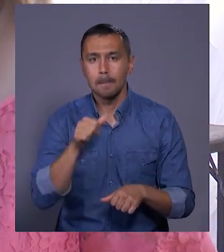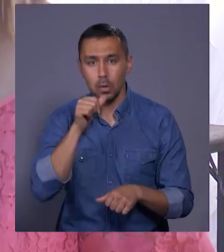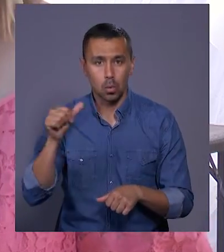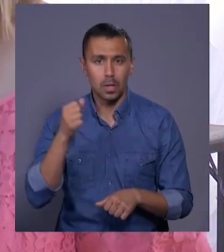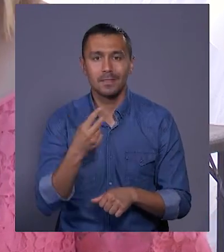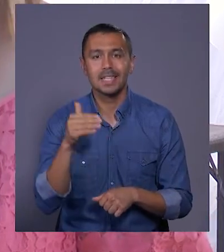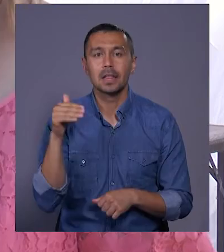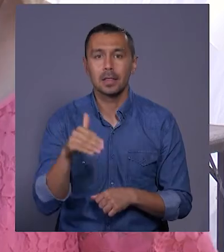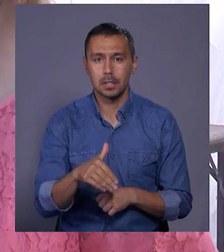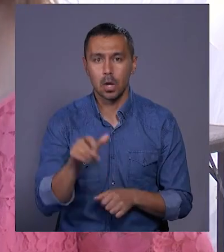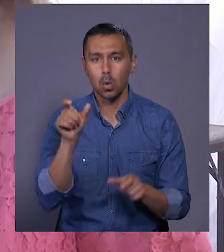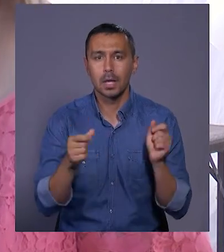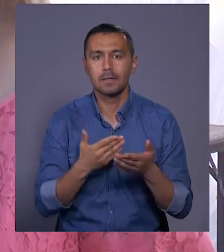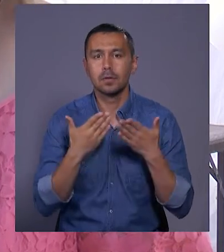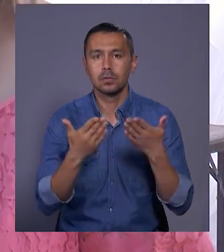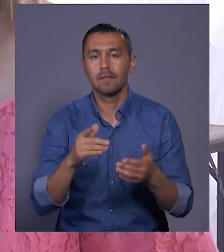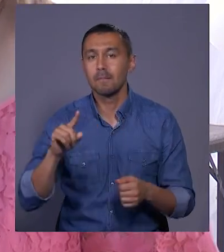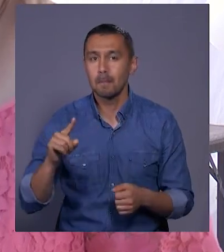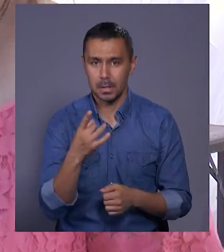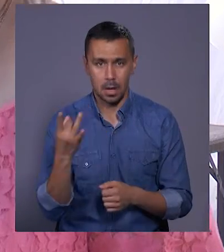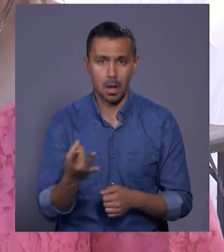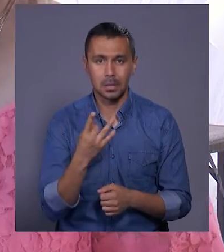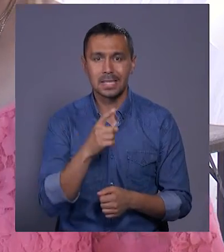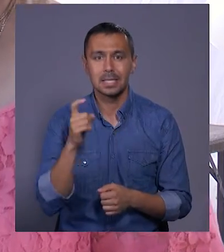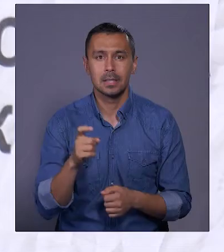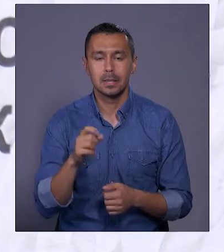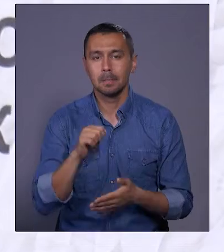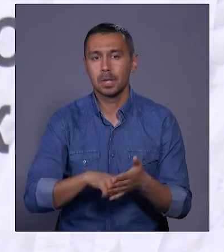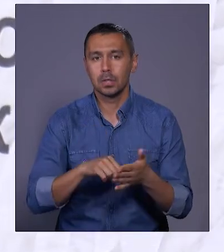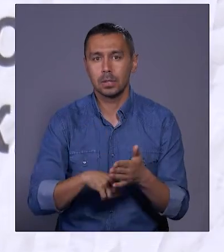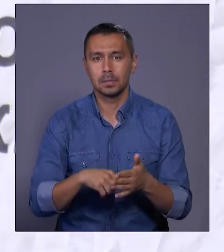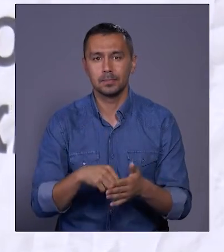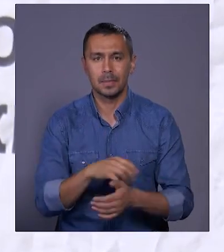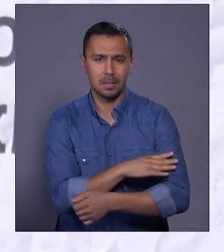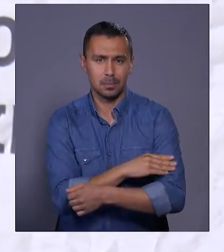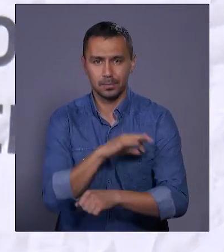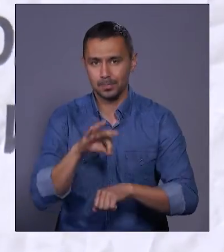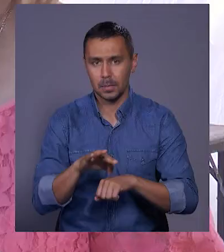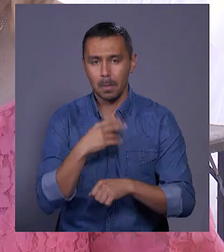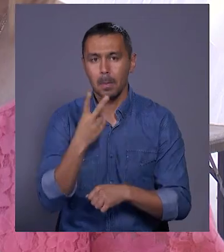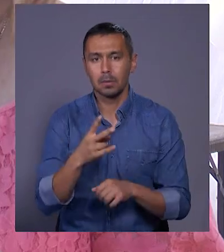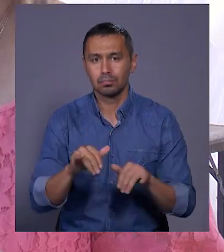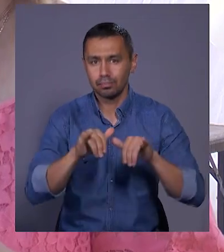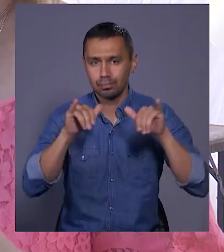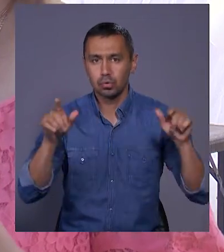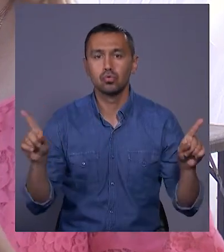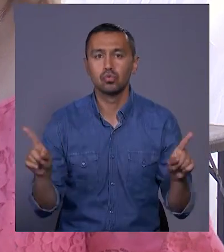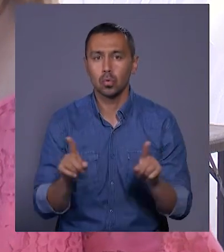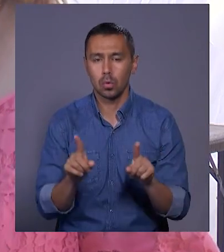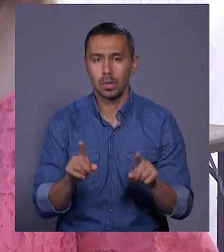12 тисяч людей звернулися вперше з приводу гіпертонічної хвороби. Тобто ми бачимо тенденцію до того, що